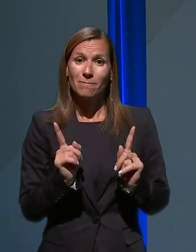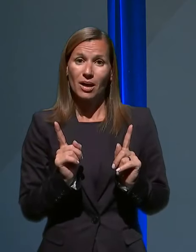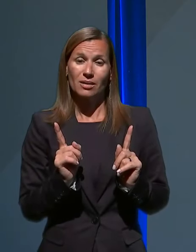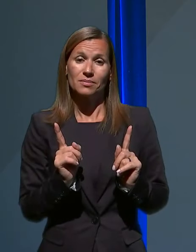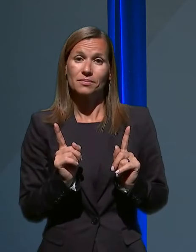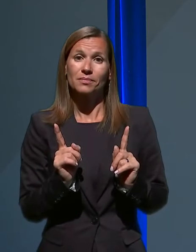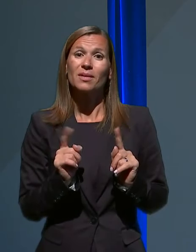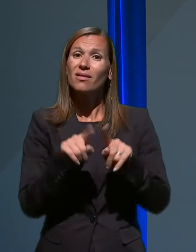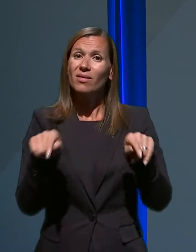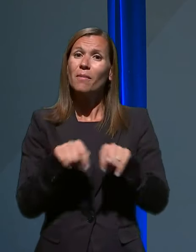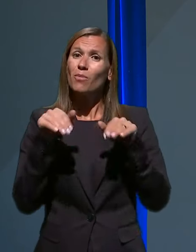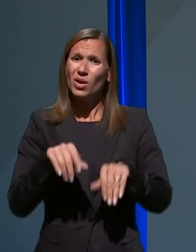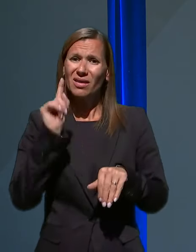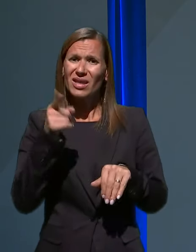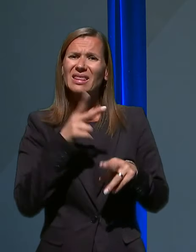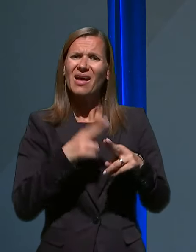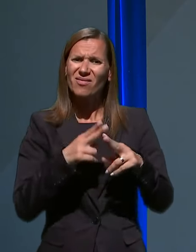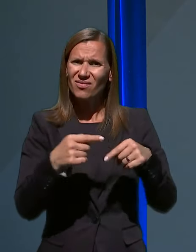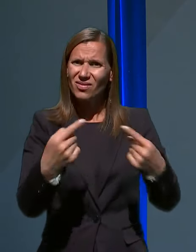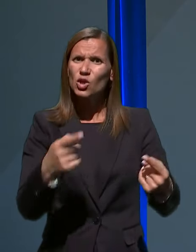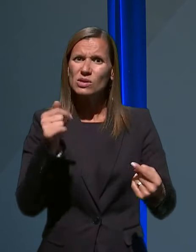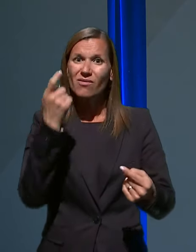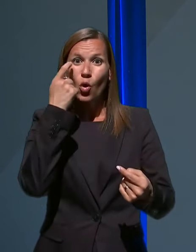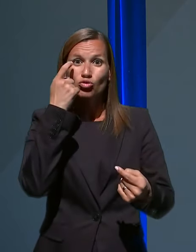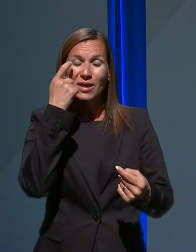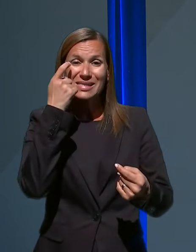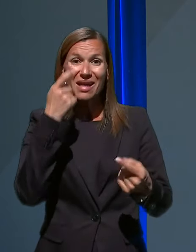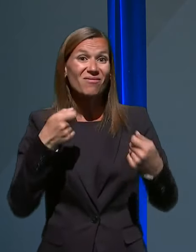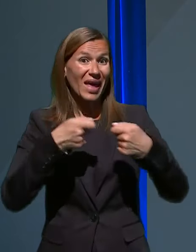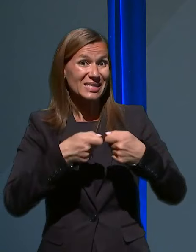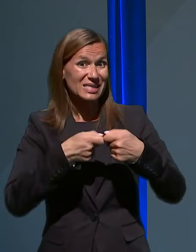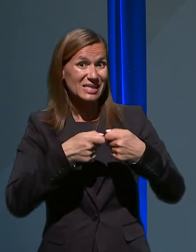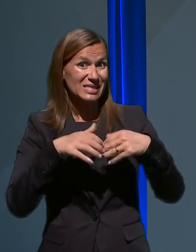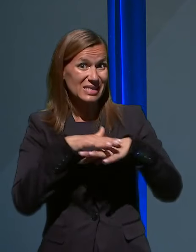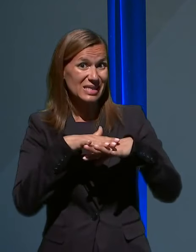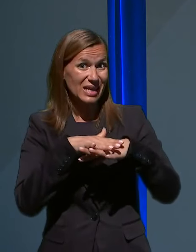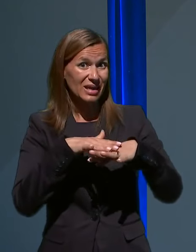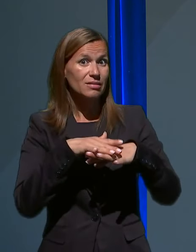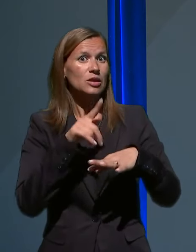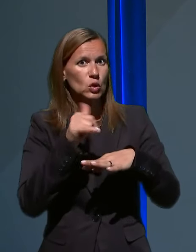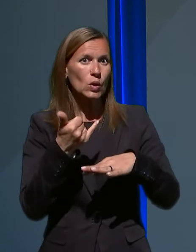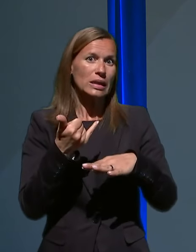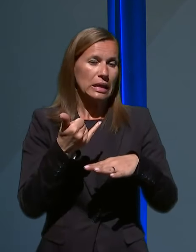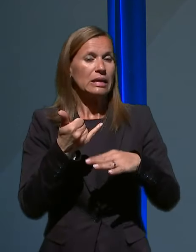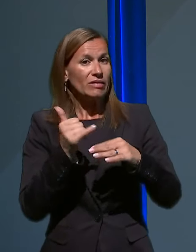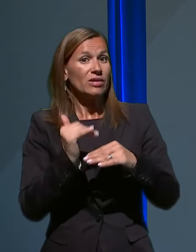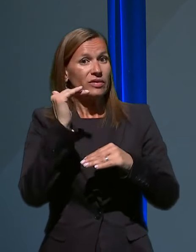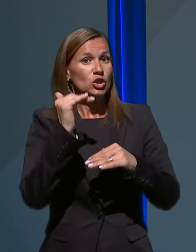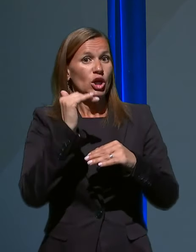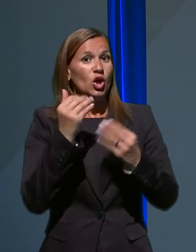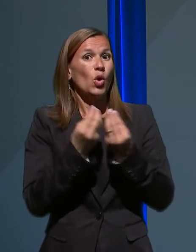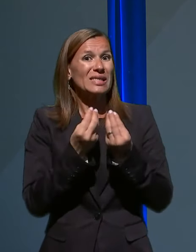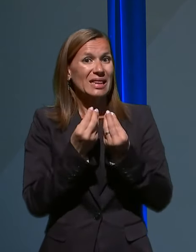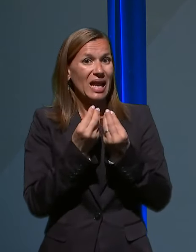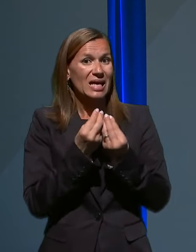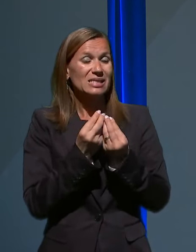je ta virus v očesni veznici, a ne, je kar v višji koncentraciji, tako, da